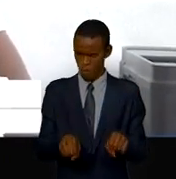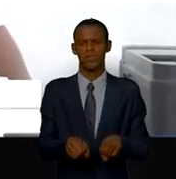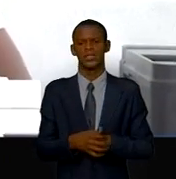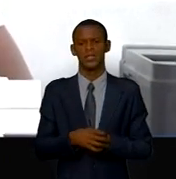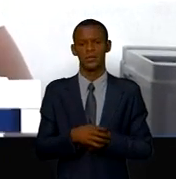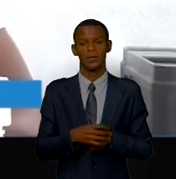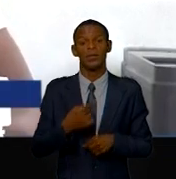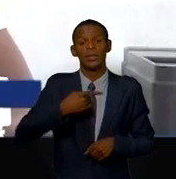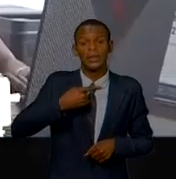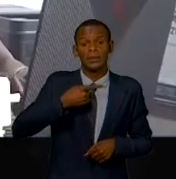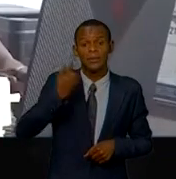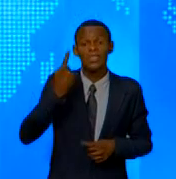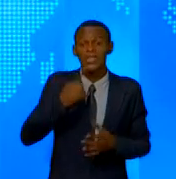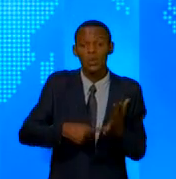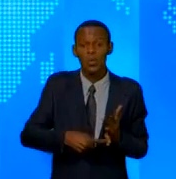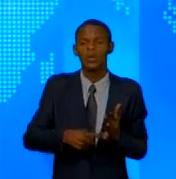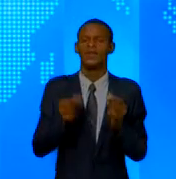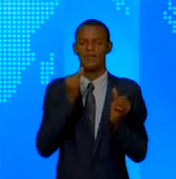réussir dans n'importe quel secteur.